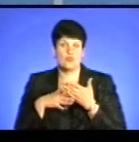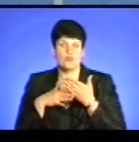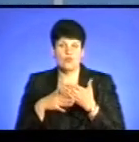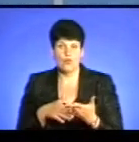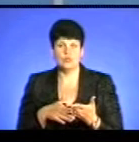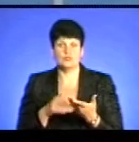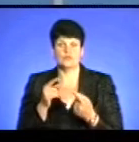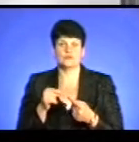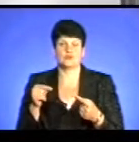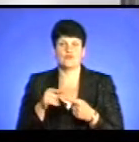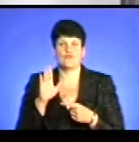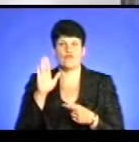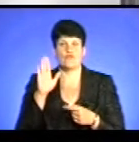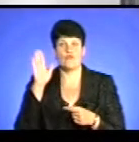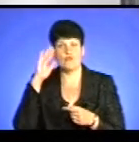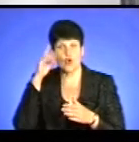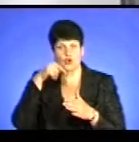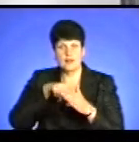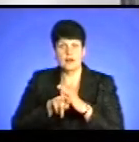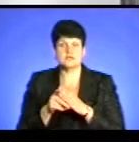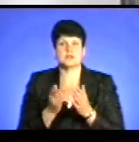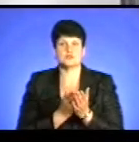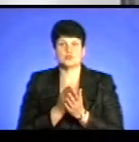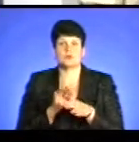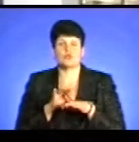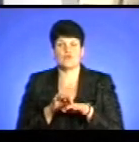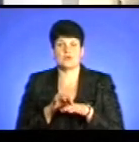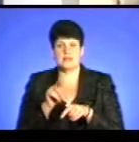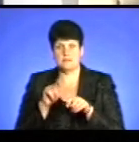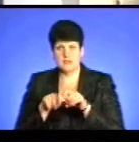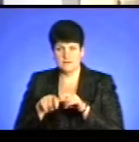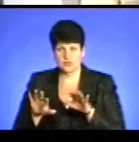Відповідно, водолазна служба проводила обстеження на цих об'єктів.